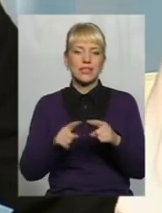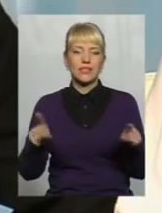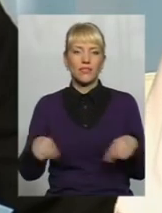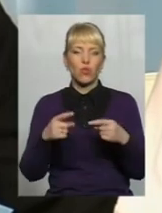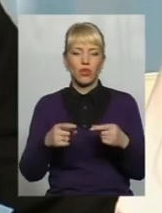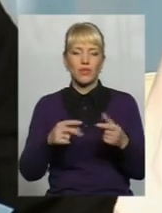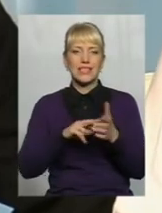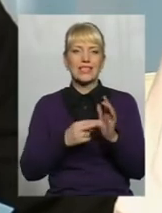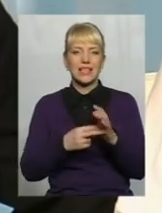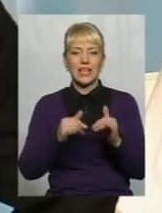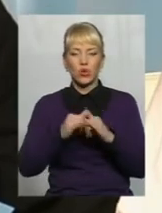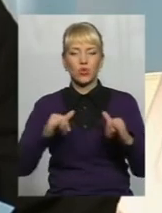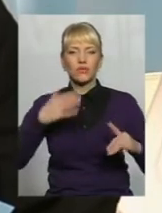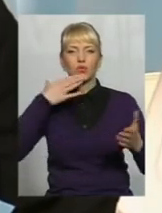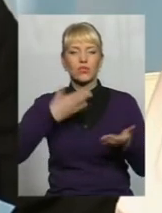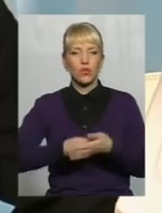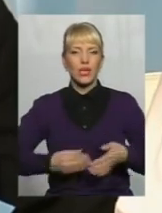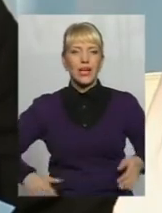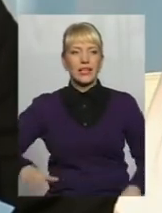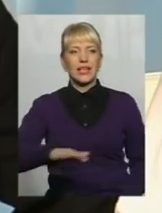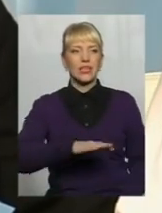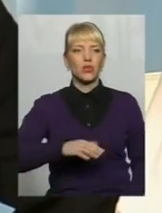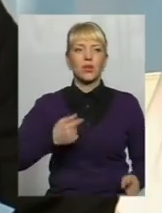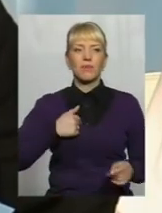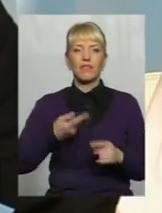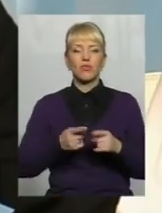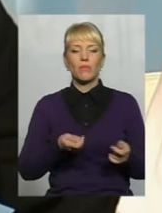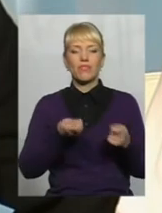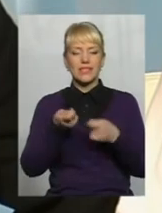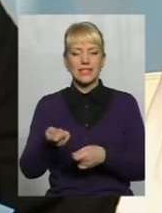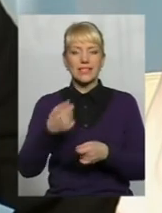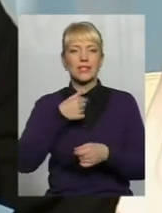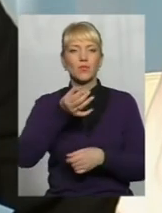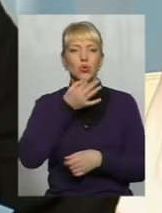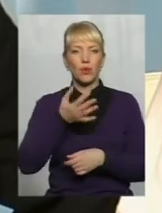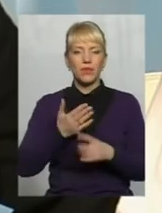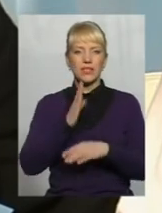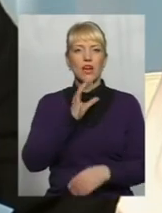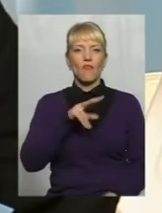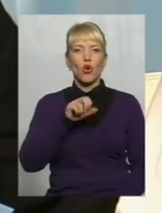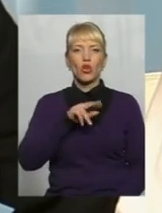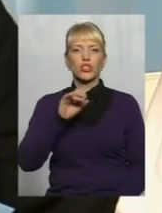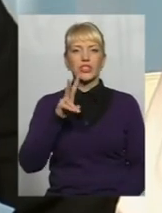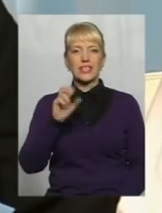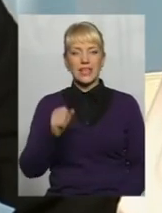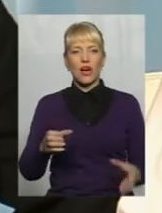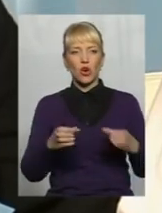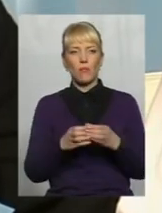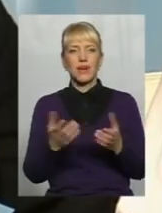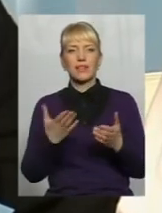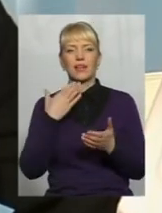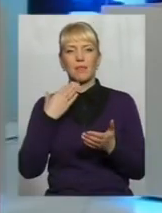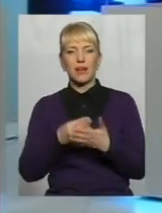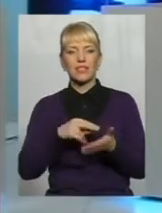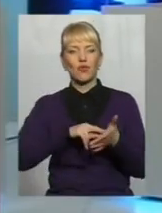розвитку своєї території В цьому візиті мені дуже сподобалась Волочийська громада, яка має свою